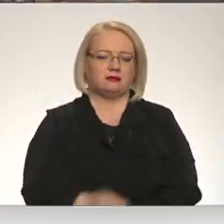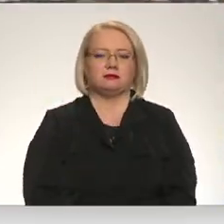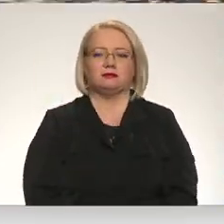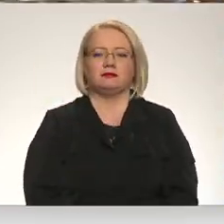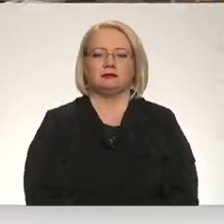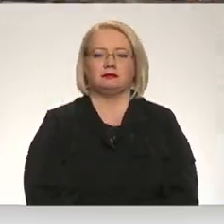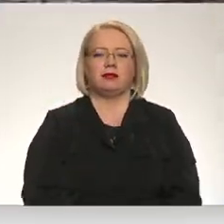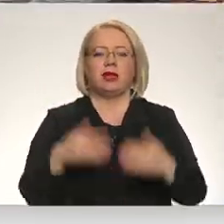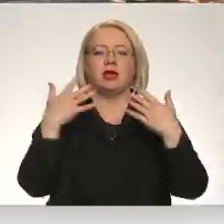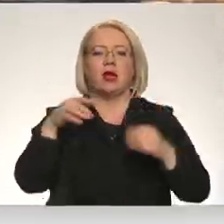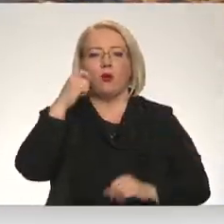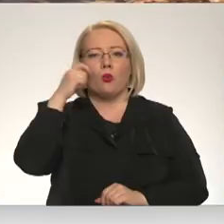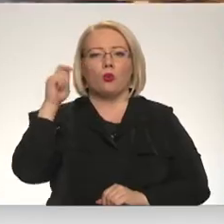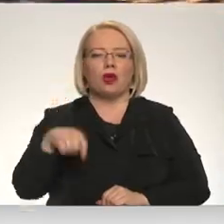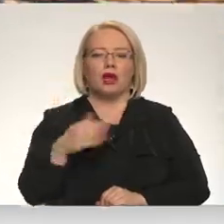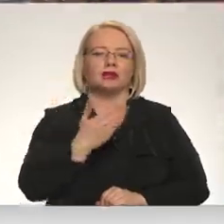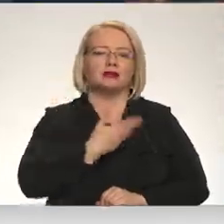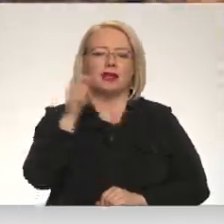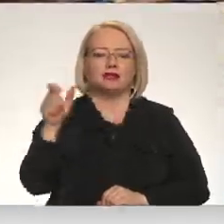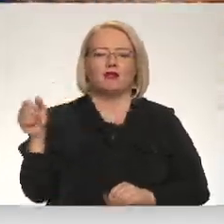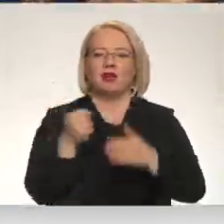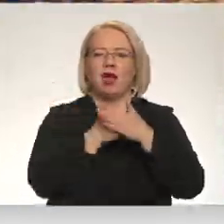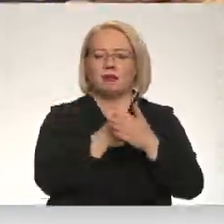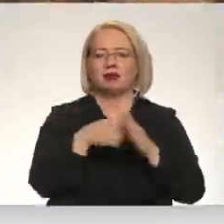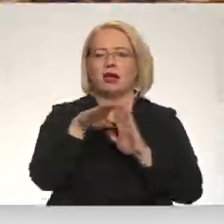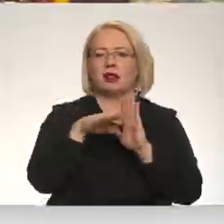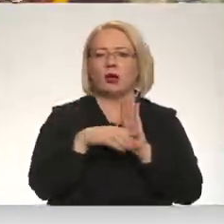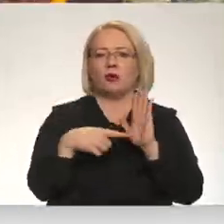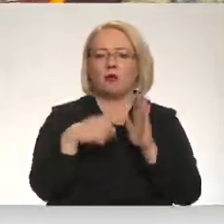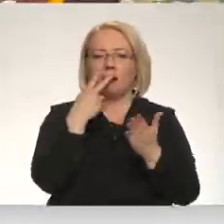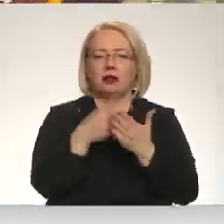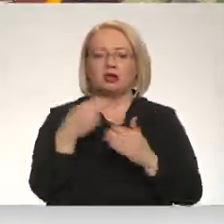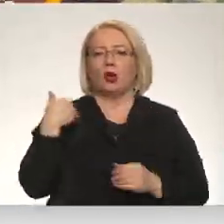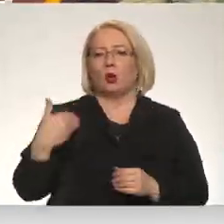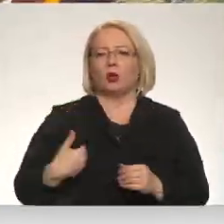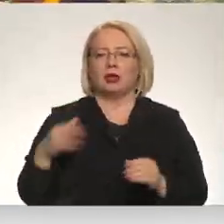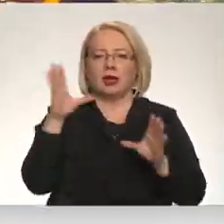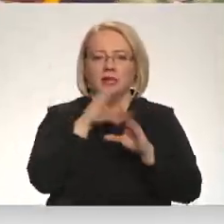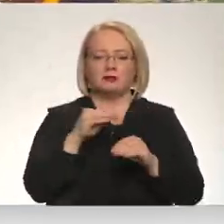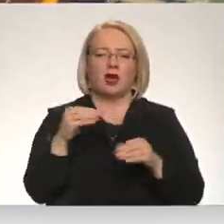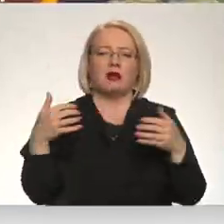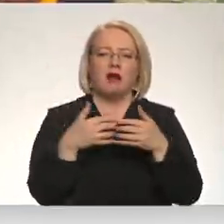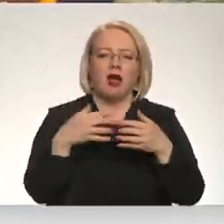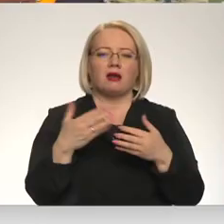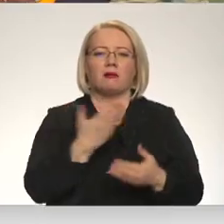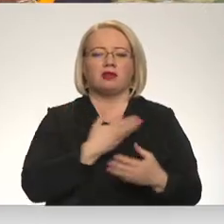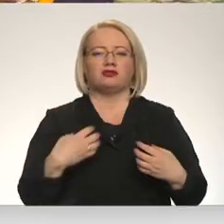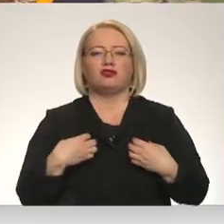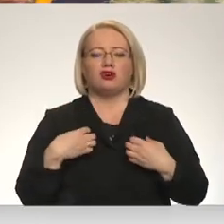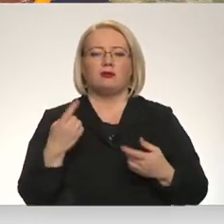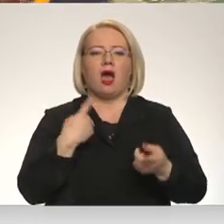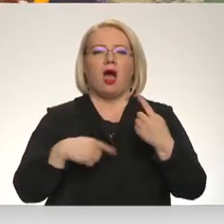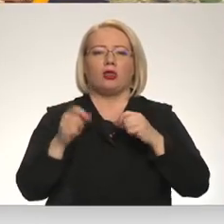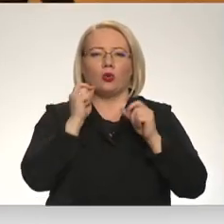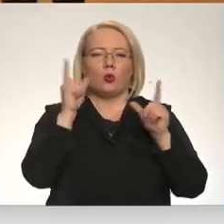Bez jau Ukrainas civiliedzīvotāja atbalsta likumā paredzētā, kuldīgā ir iespēja no kara piedzīvotajām šausmām atgūties